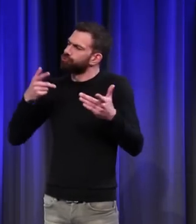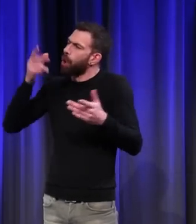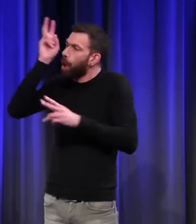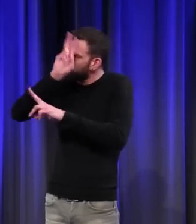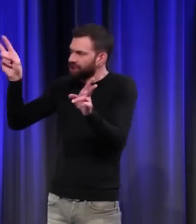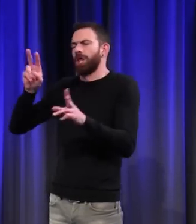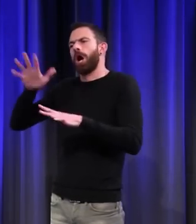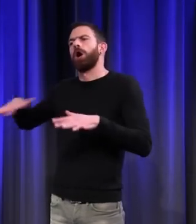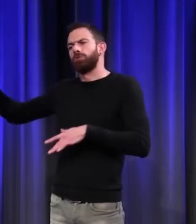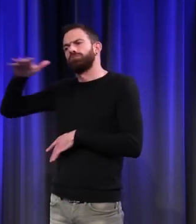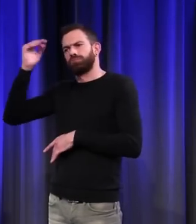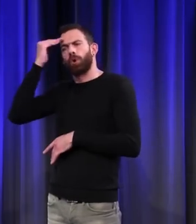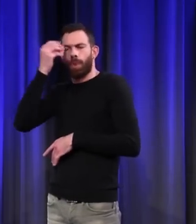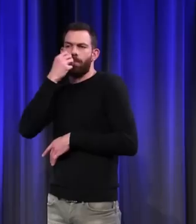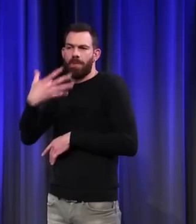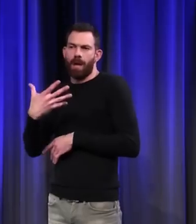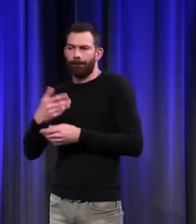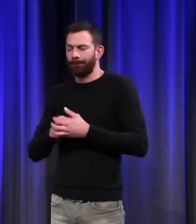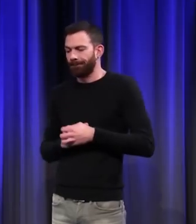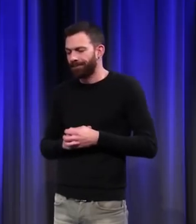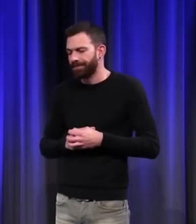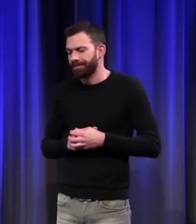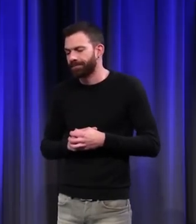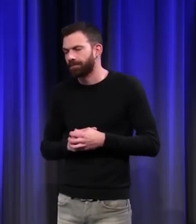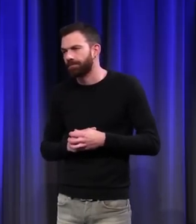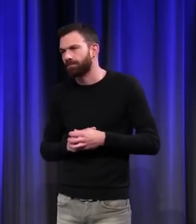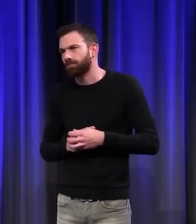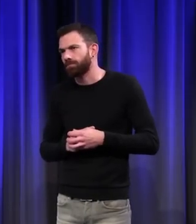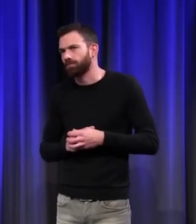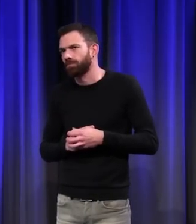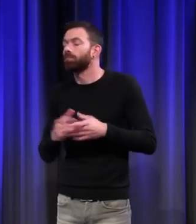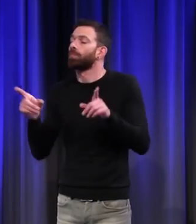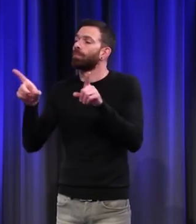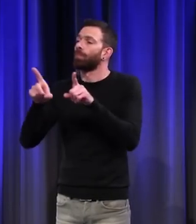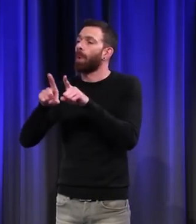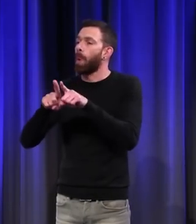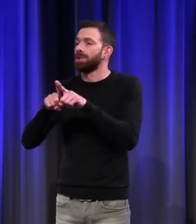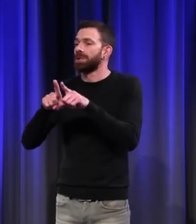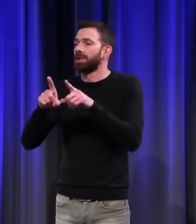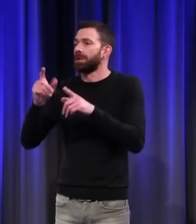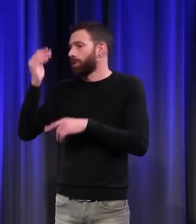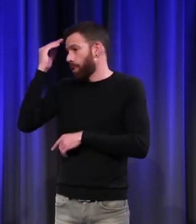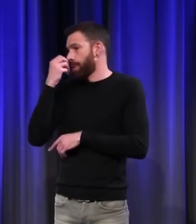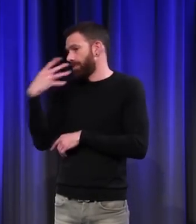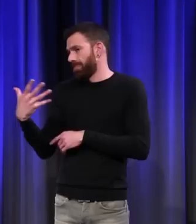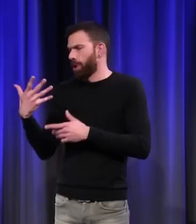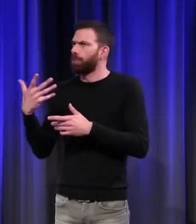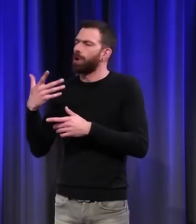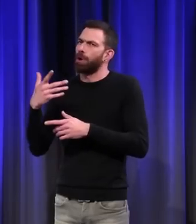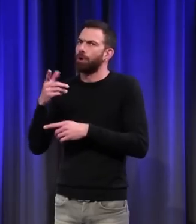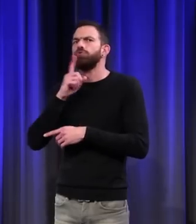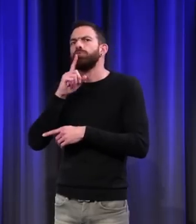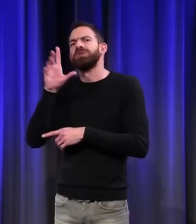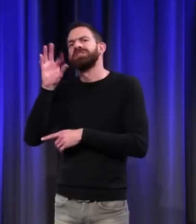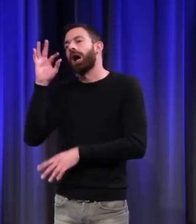Nos connaissances sont assez solides. On connaît bien également, notamment depuis une cinquantaine d